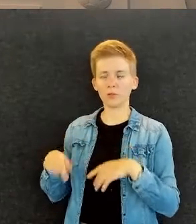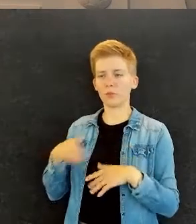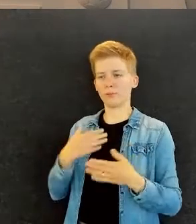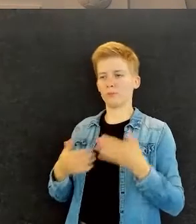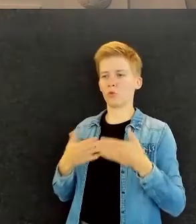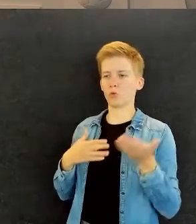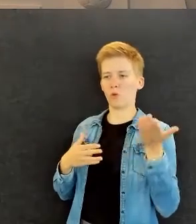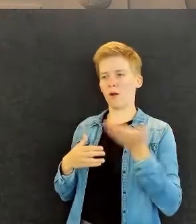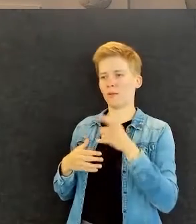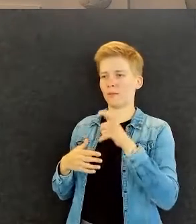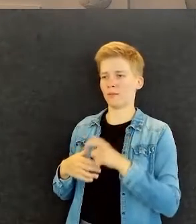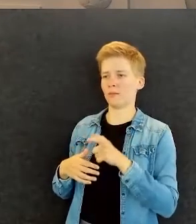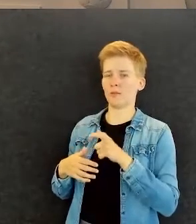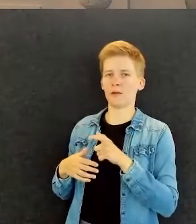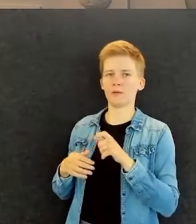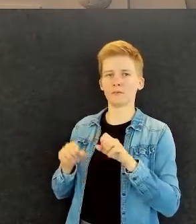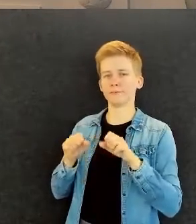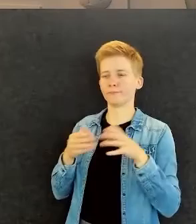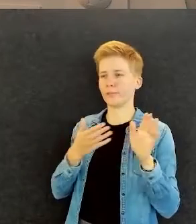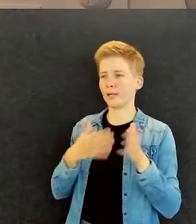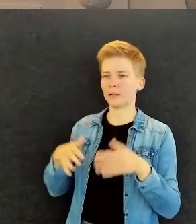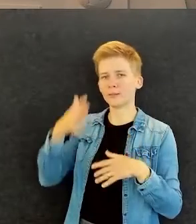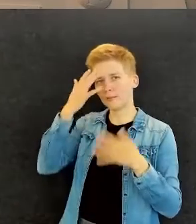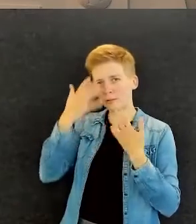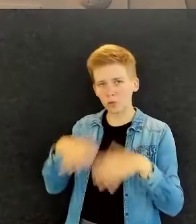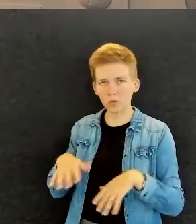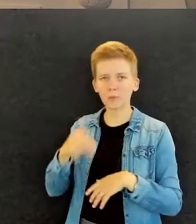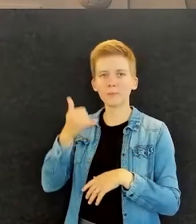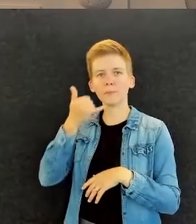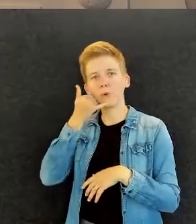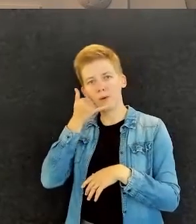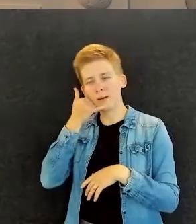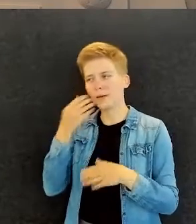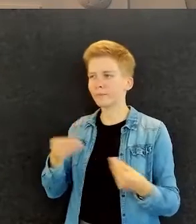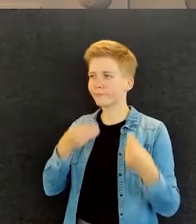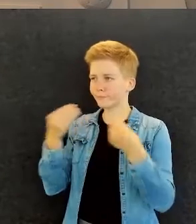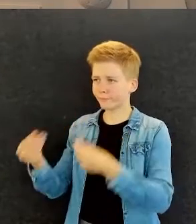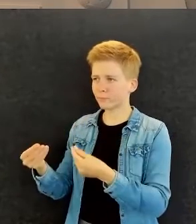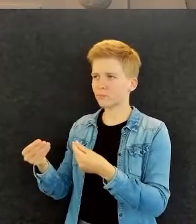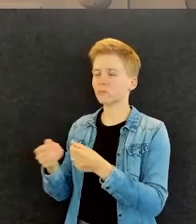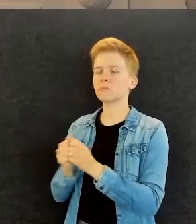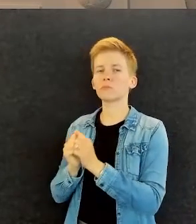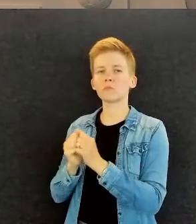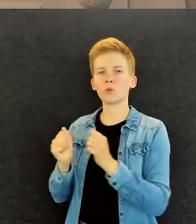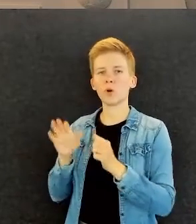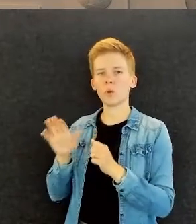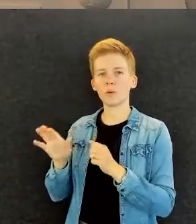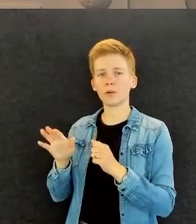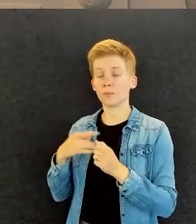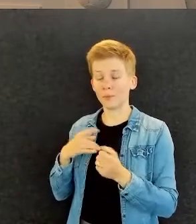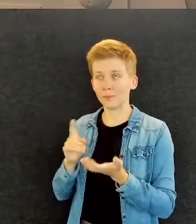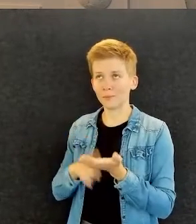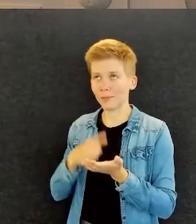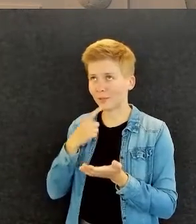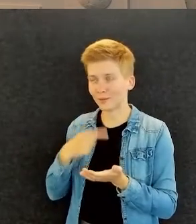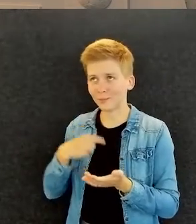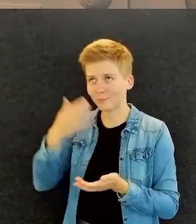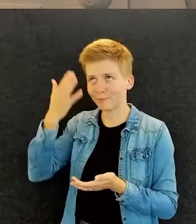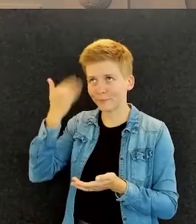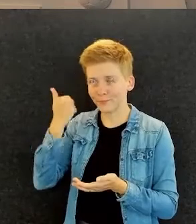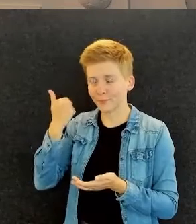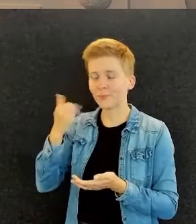kuin työnantaja järjestää sen puhelimen ja tietokoneen, mutta sitten hän omien, ja nyt täytyy nyt sanoa, että en edes muista